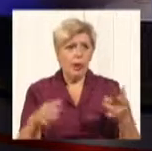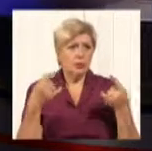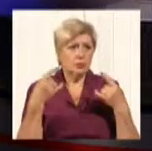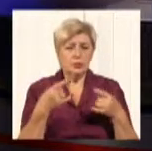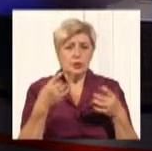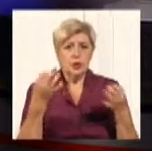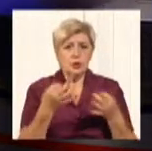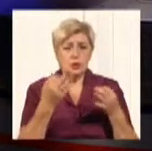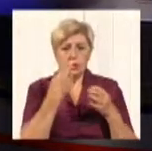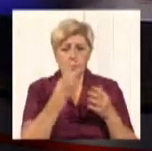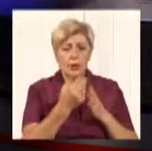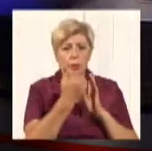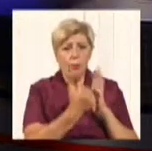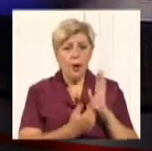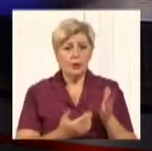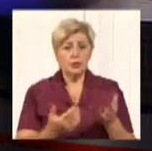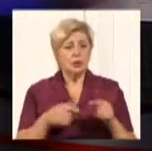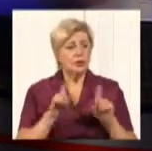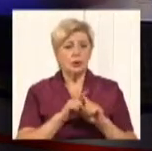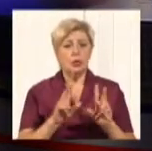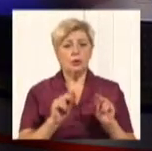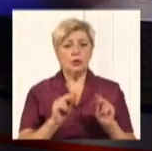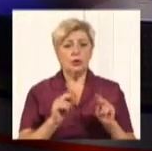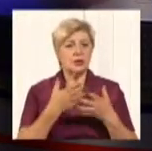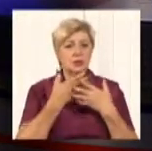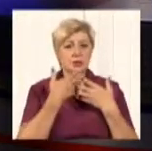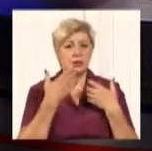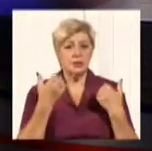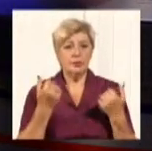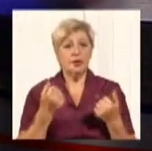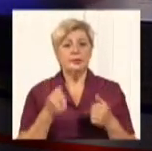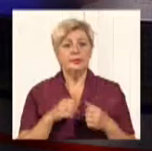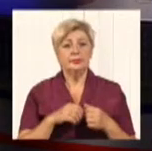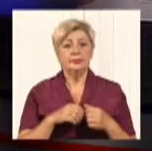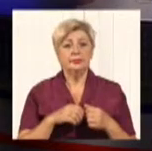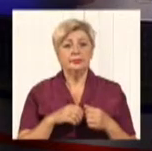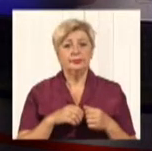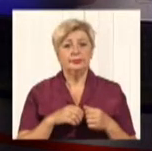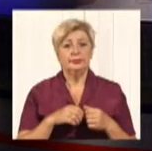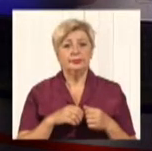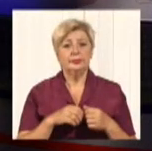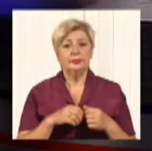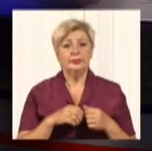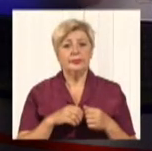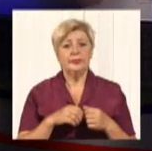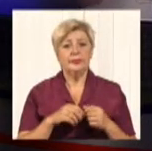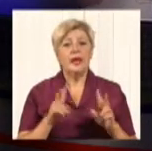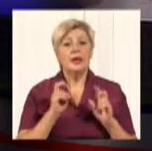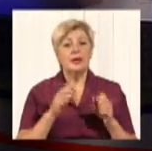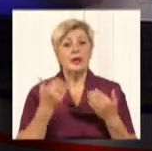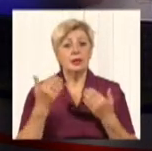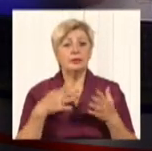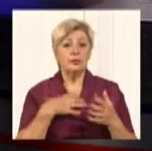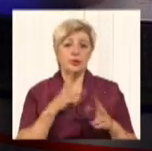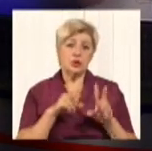от нема жодної програми, такого, на щастя, не сталося, але воно і не мало статися. Як вважаєте,